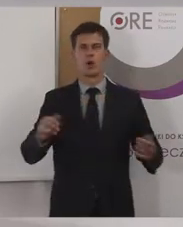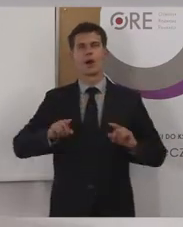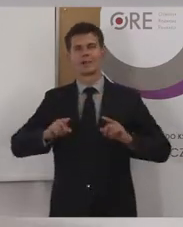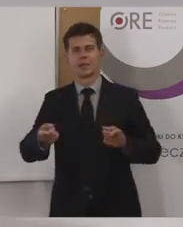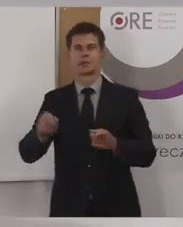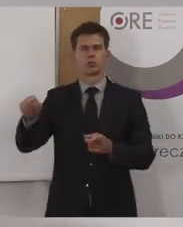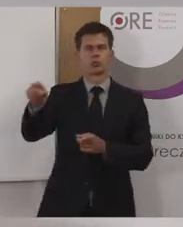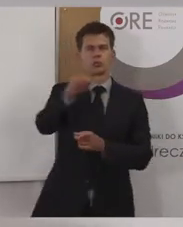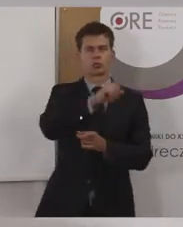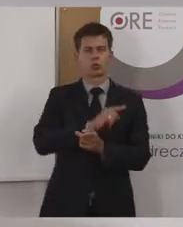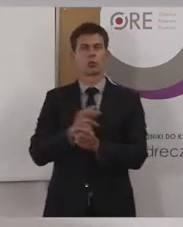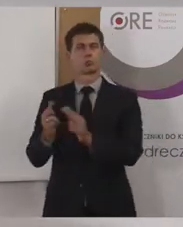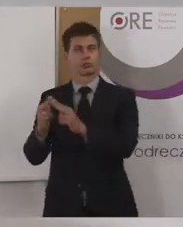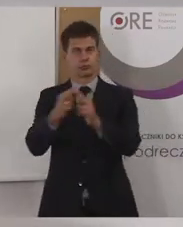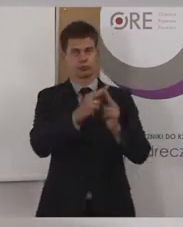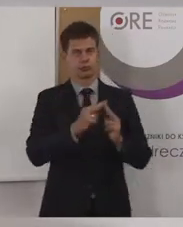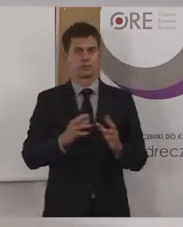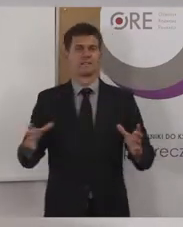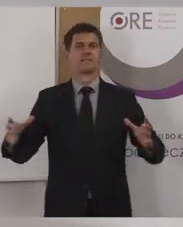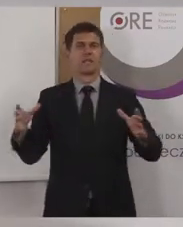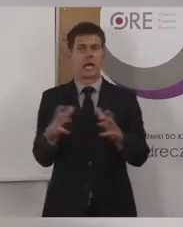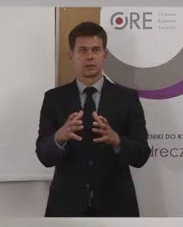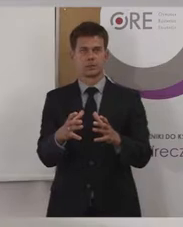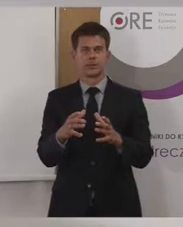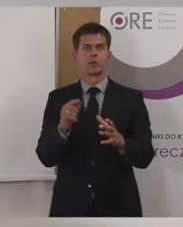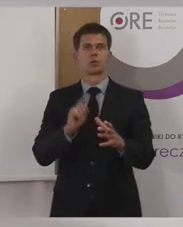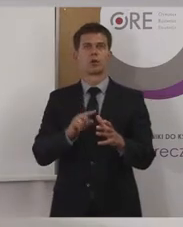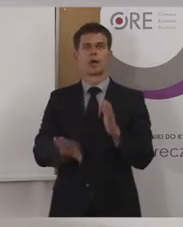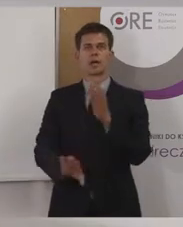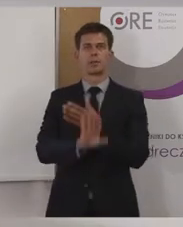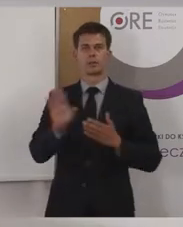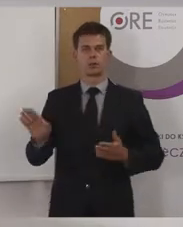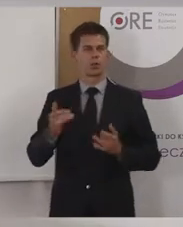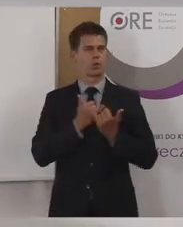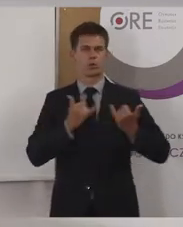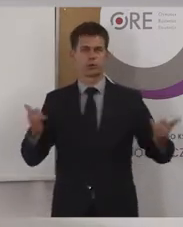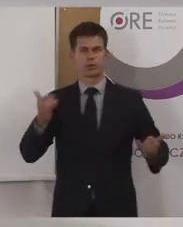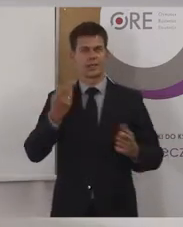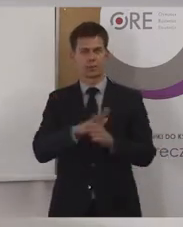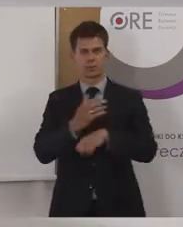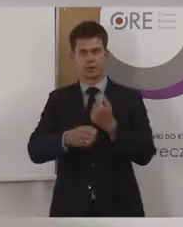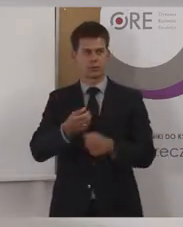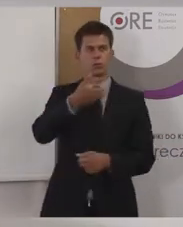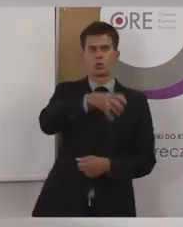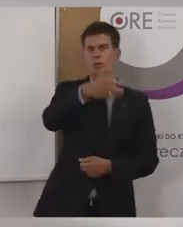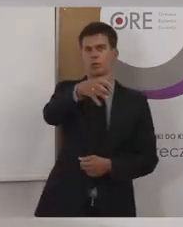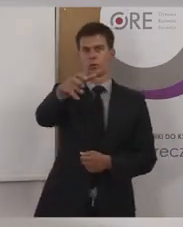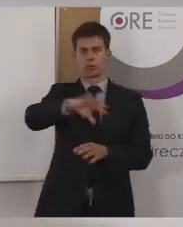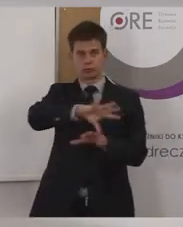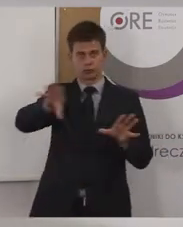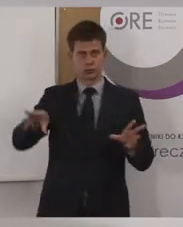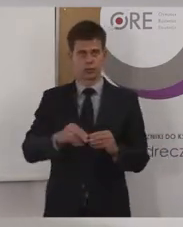reprezentujące osoby z różnymi rodzajami niepełnosprawności